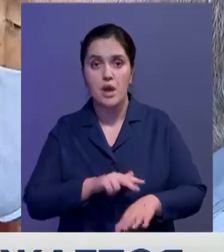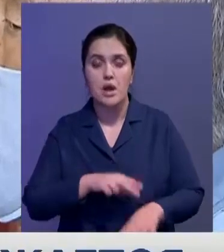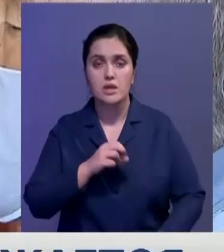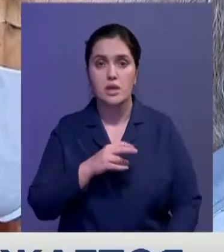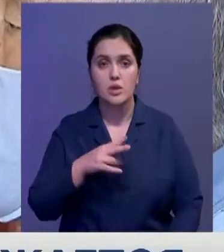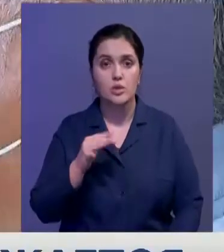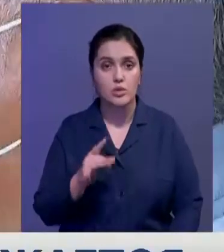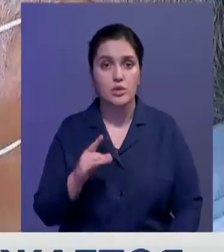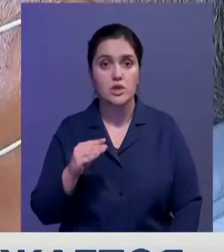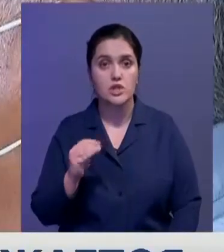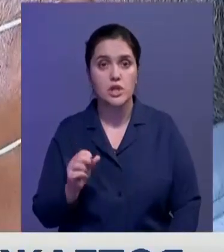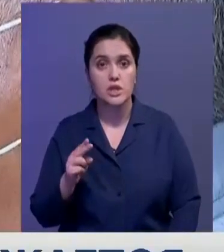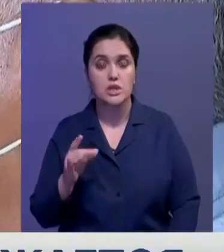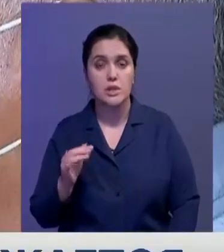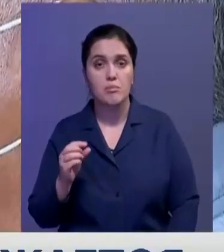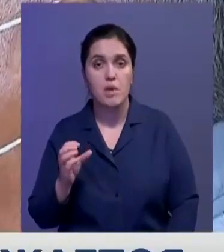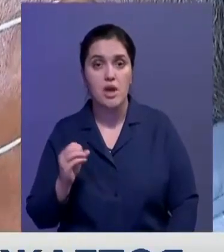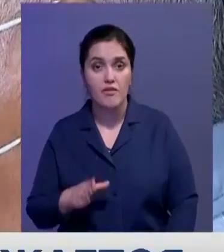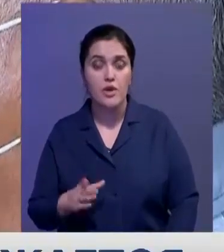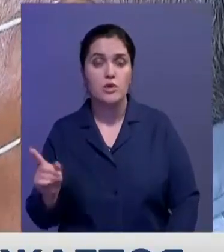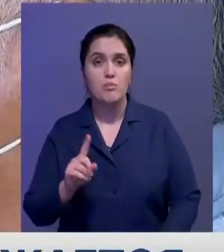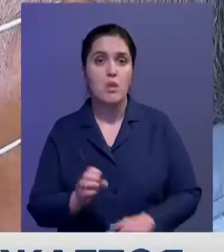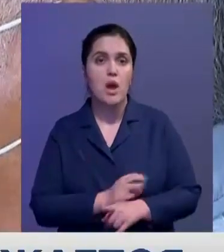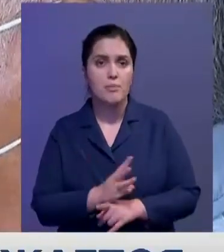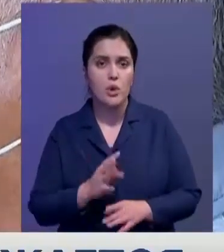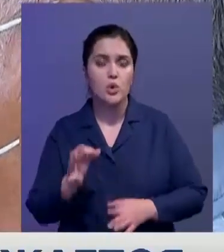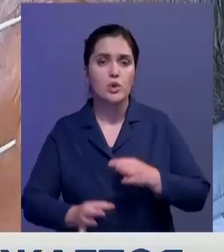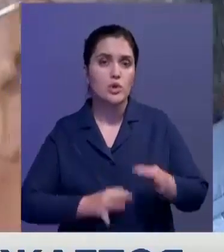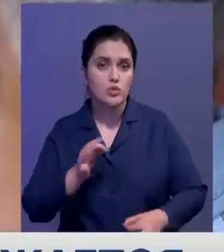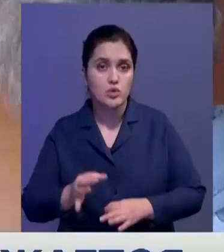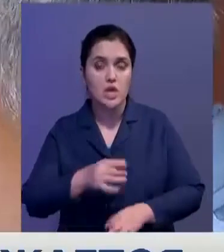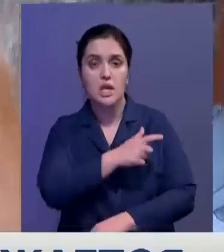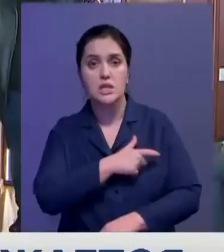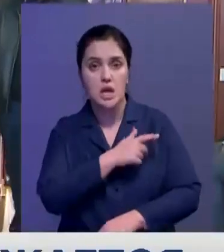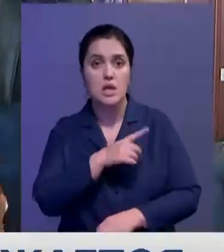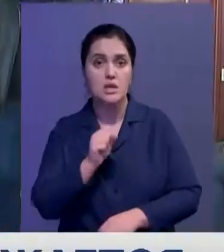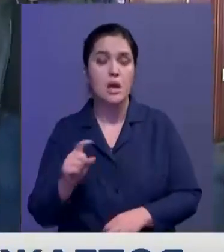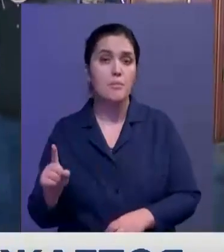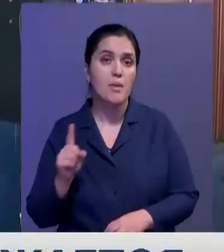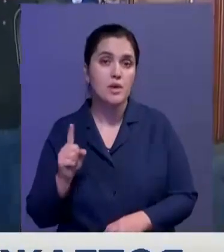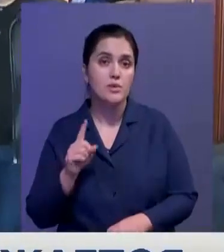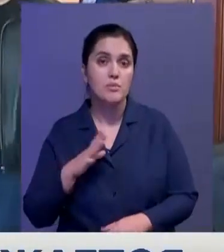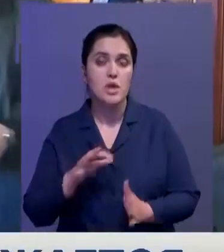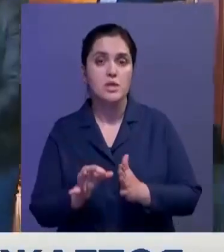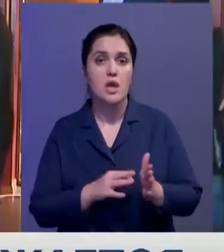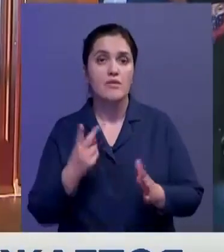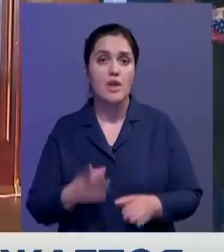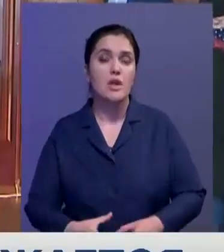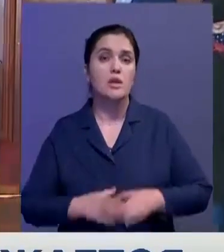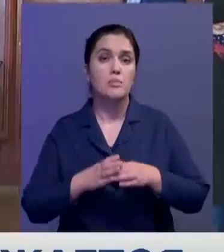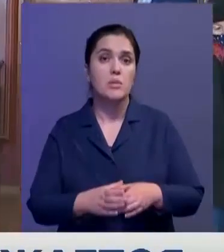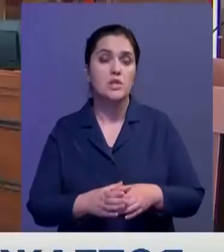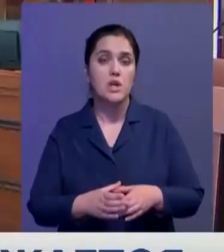Жаксибаев. Дело в том, что, чтобы обеспечить круглосуточное дежурство, на блокпосту находилось сразу два экипажа. Одни